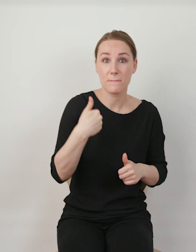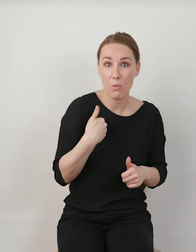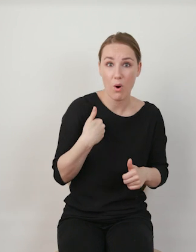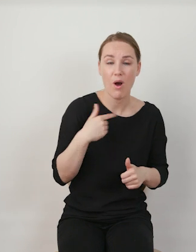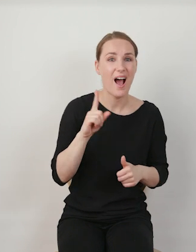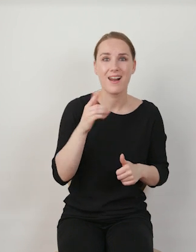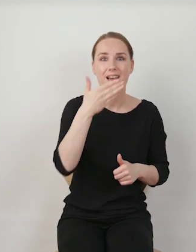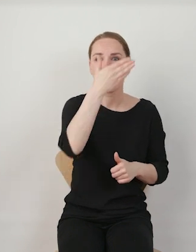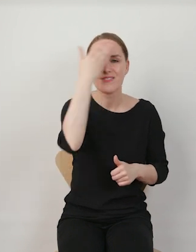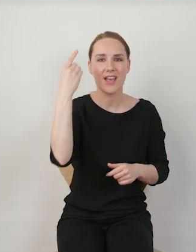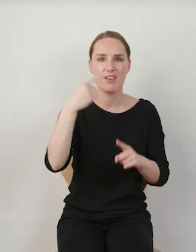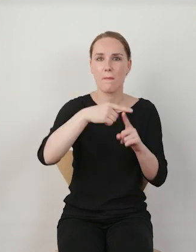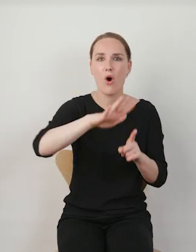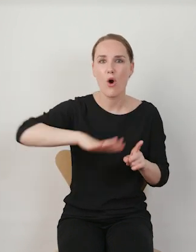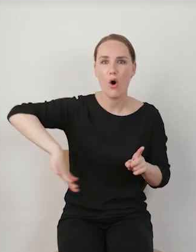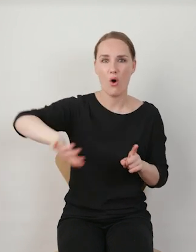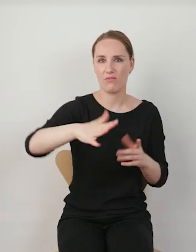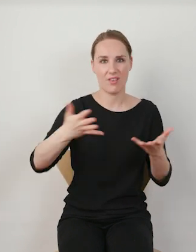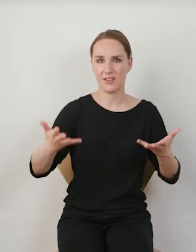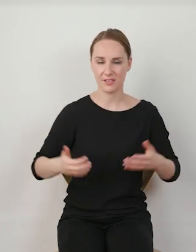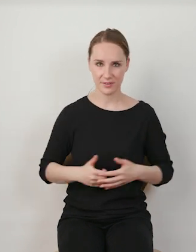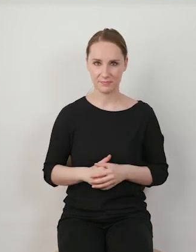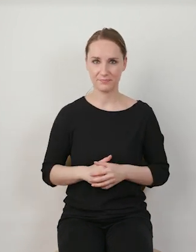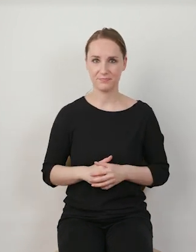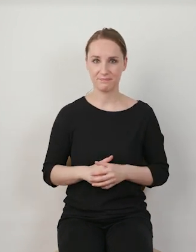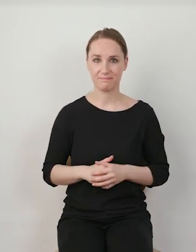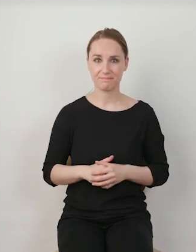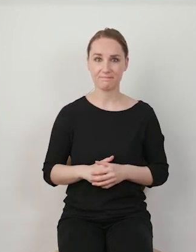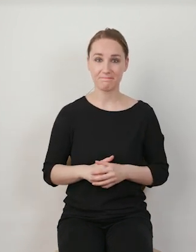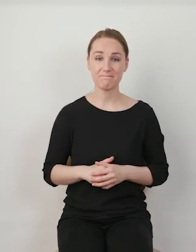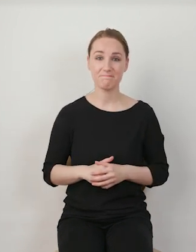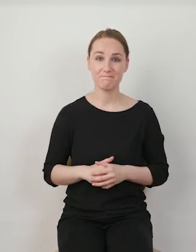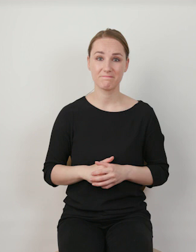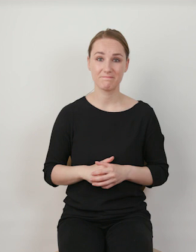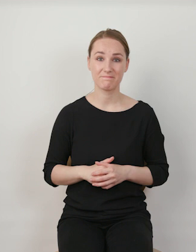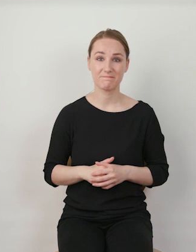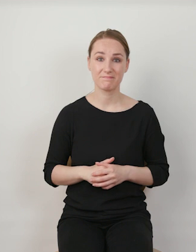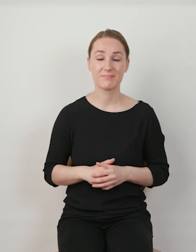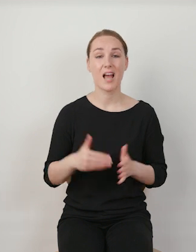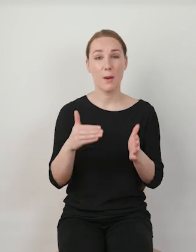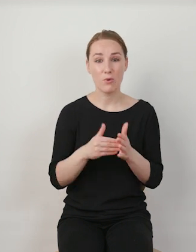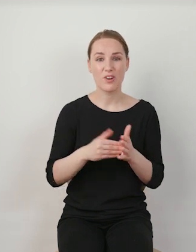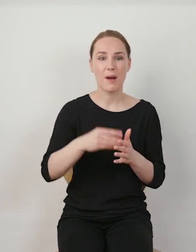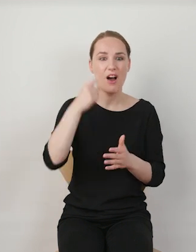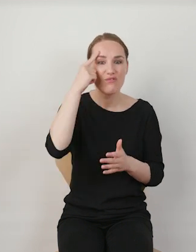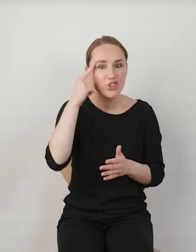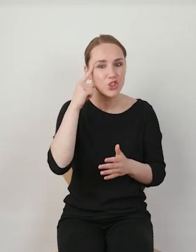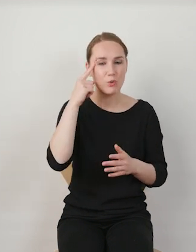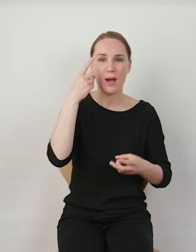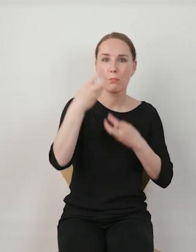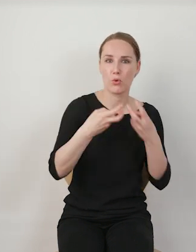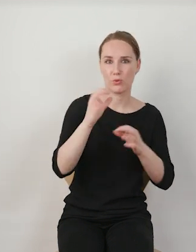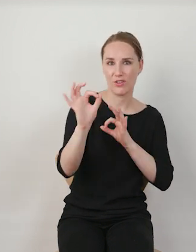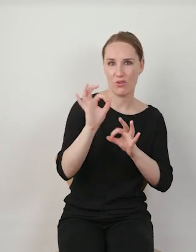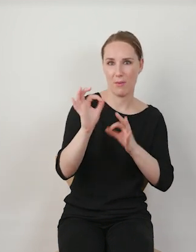nie będę wiedziała, jakie jest tło kontekstowe, jeśli nie podejmę tego wysiłku, żeby te informacje